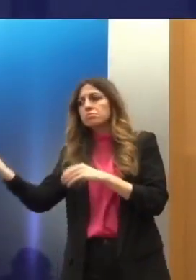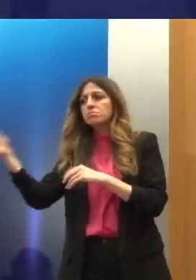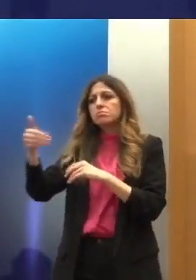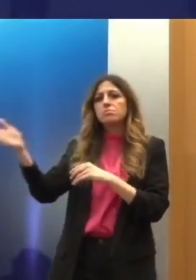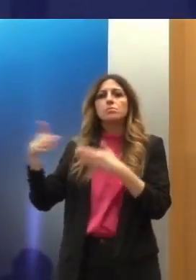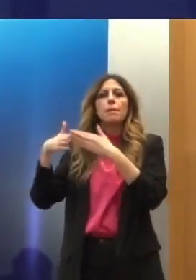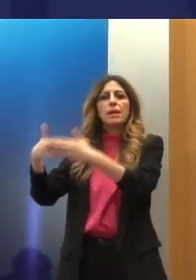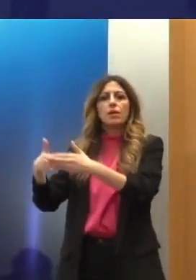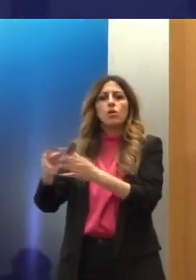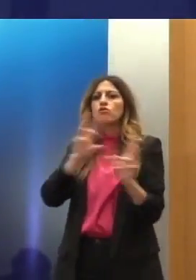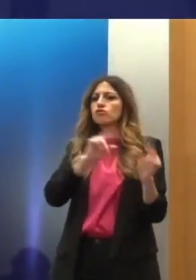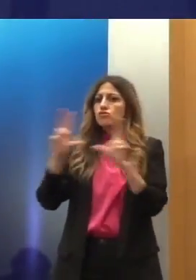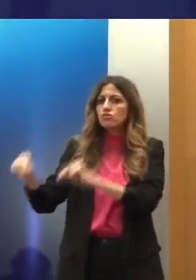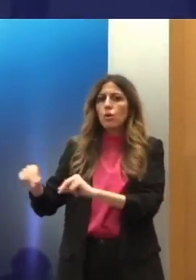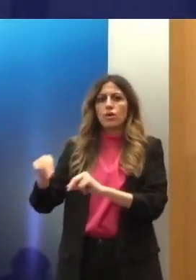υποδοχής και ταυτοποίηση.